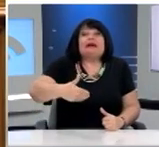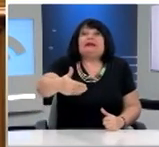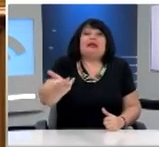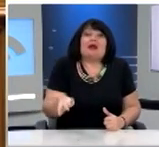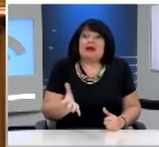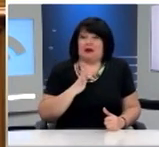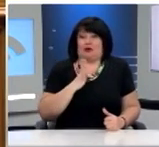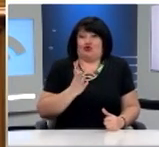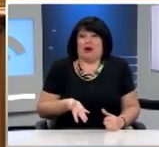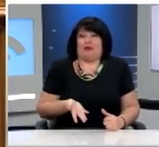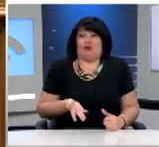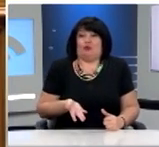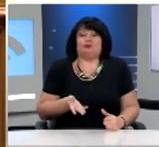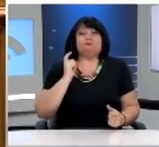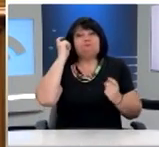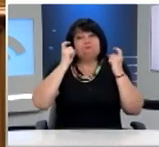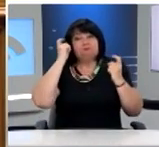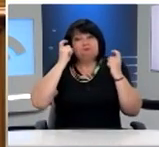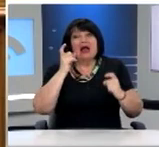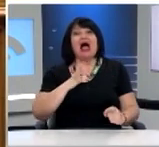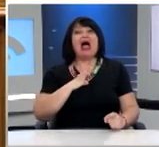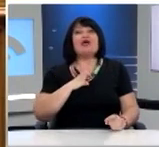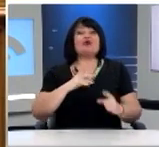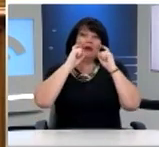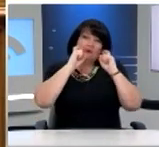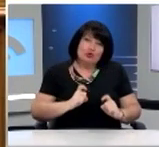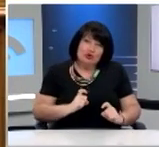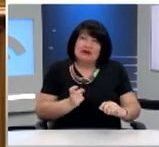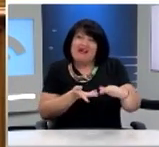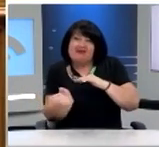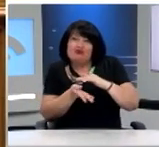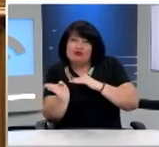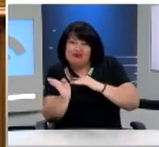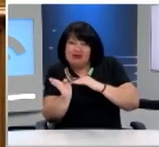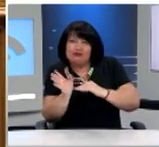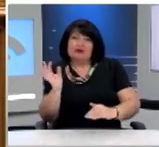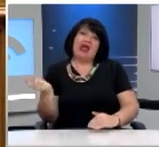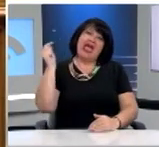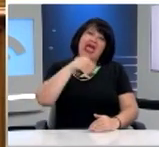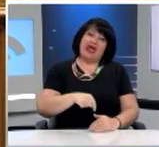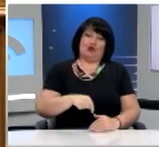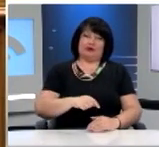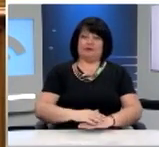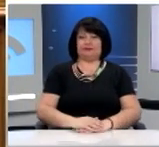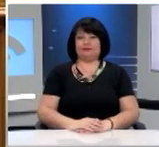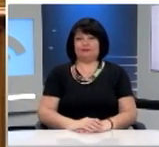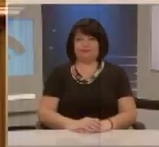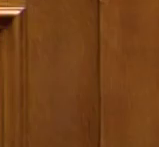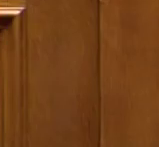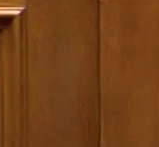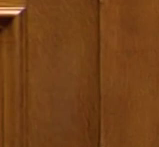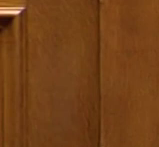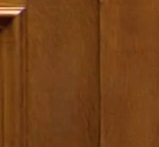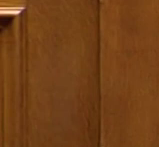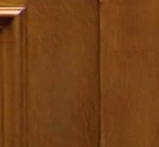συνάνθρωπο. Σεφτόμαστε τους ανθρώπους που αναγκάζονται να φύγουν από τον τόπο τους και να φτάνουν στη χώρα μας ως πρόσφυγες. Προφανώς,